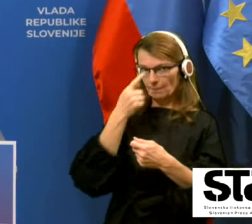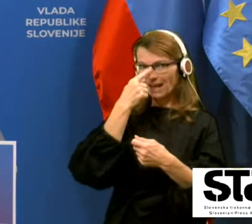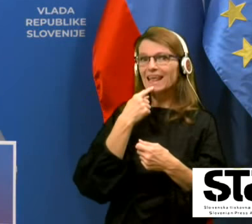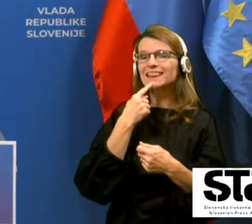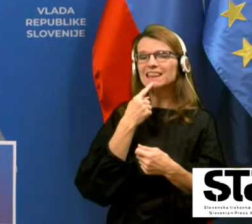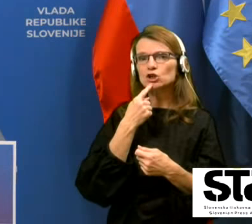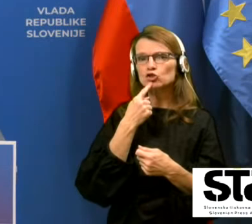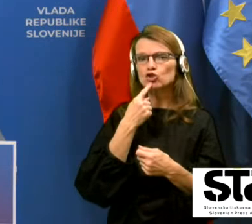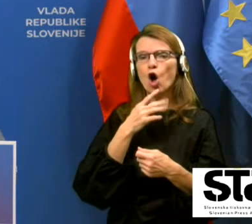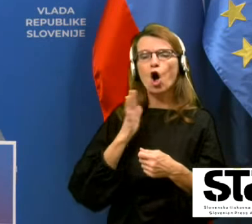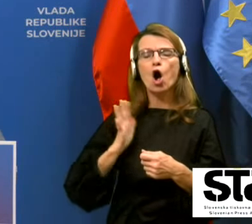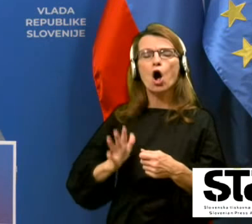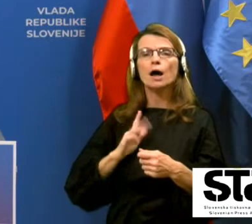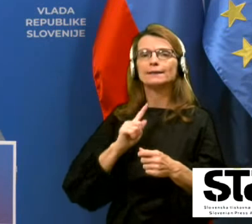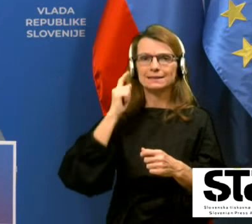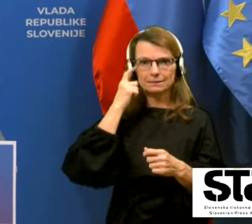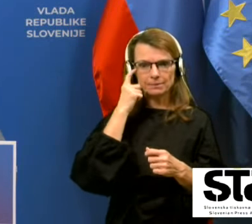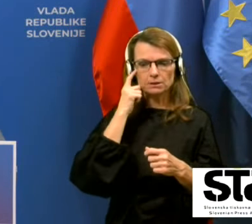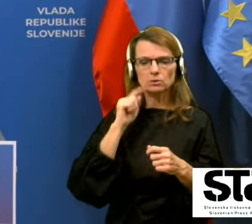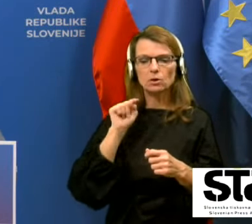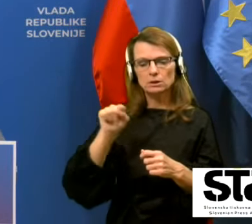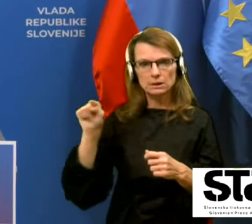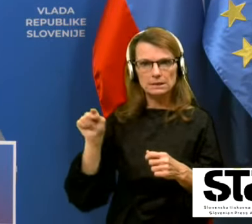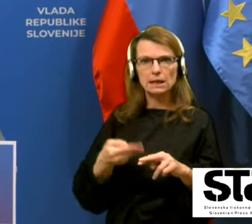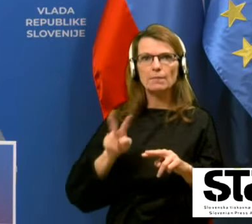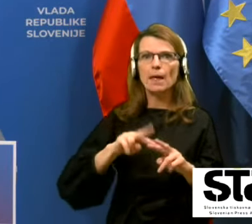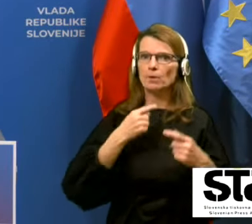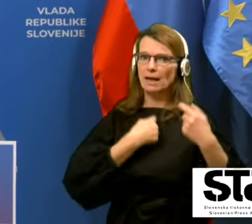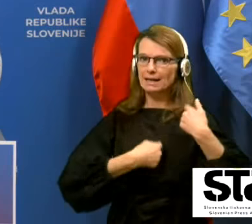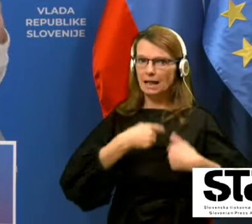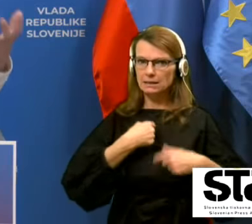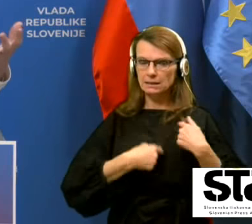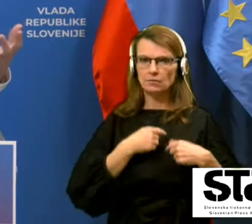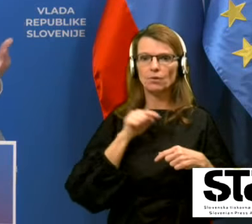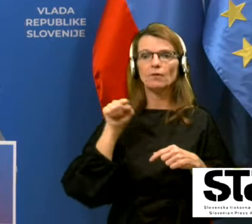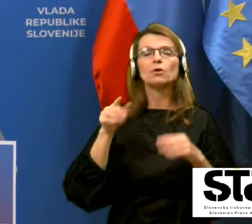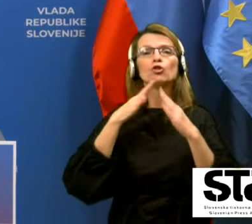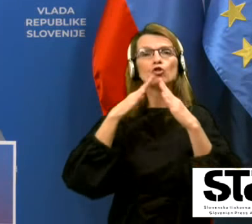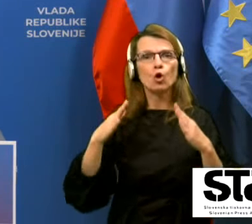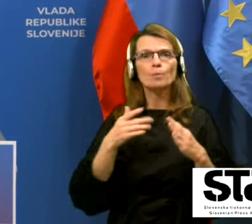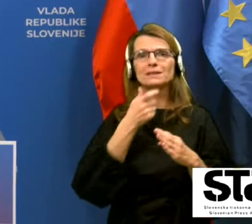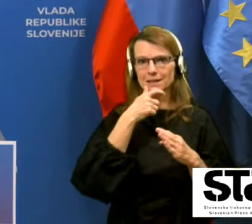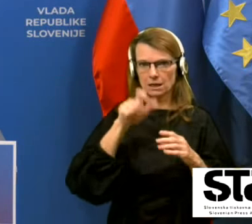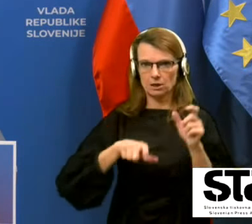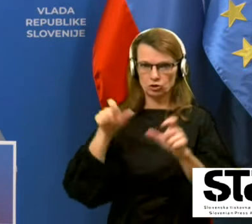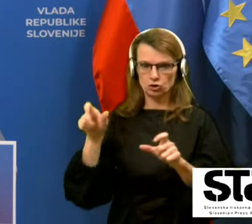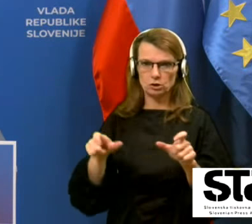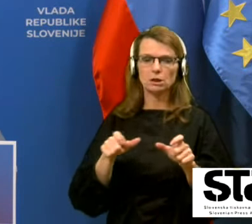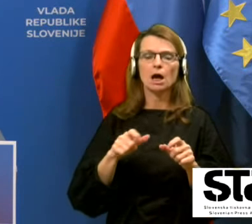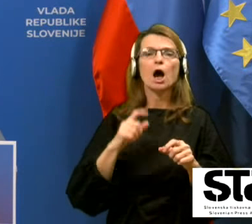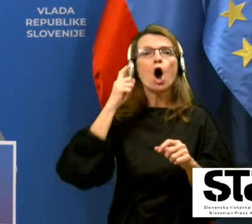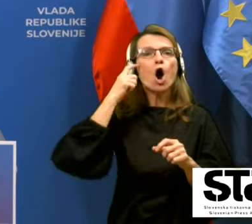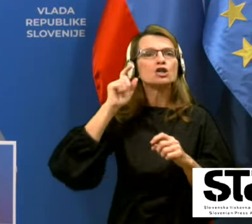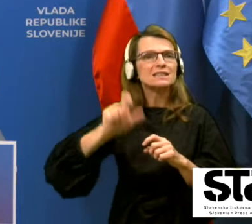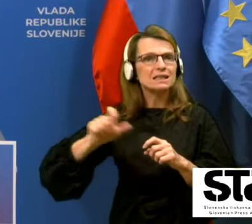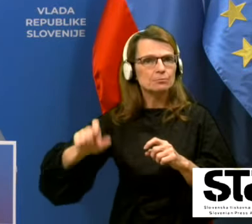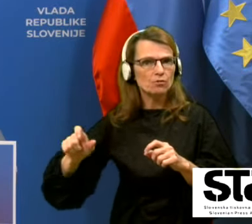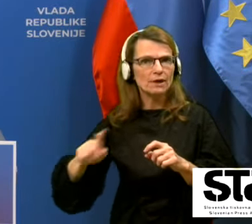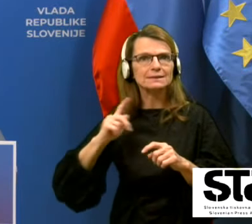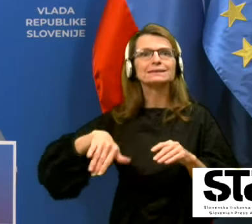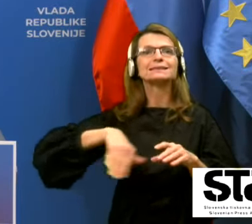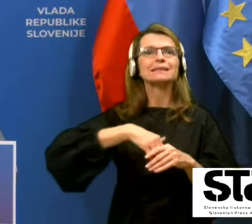življenja najbolj randljivih, gre v domove starejših občanov za oskrbovance in za zaposlene. To je